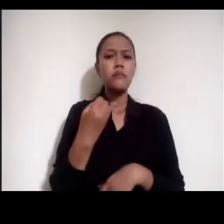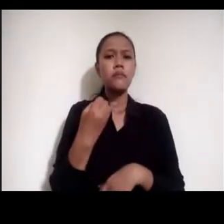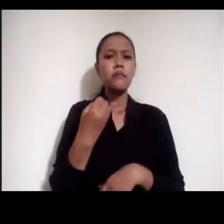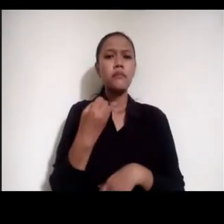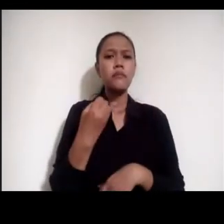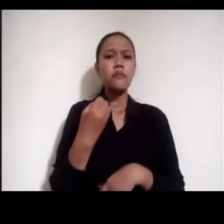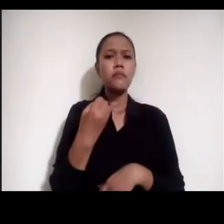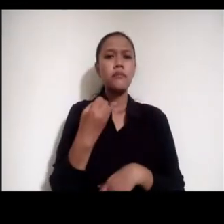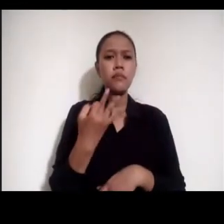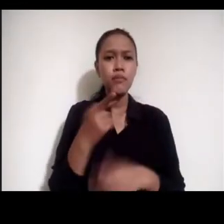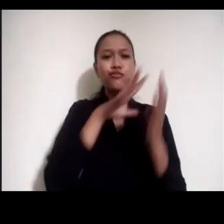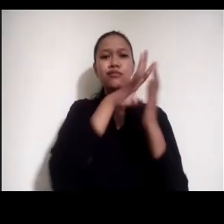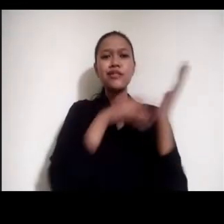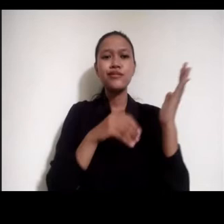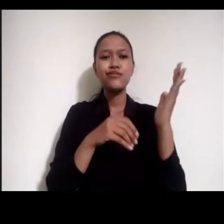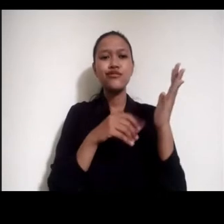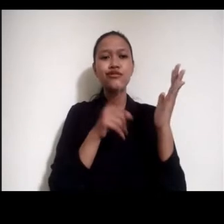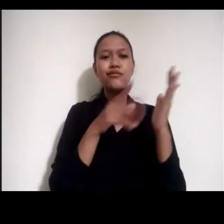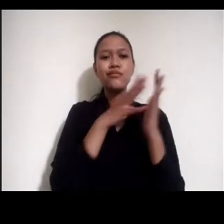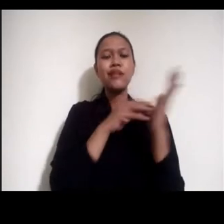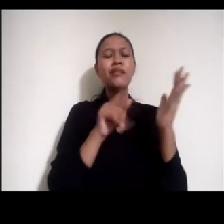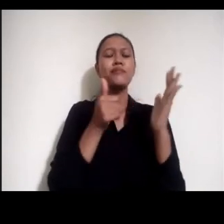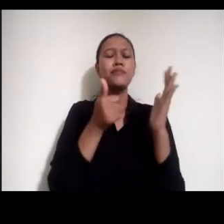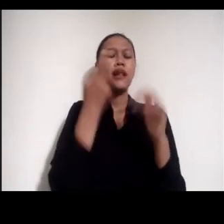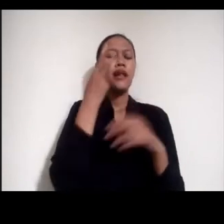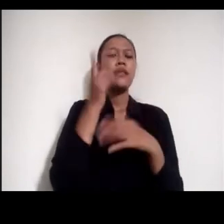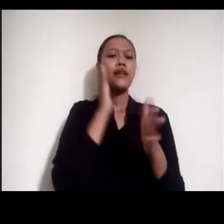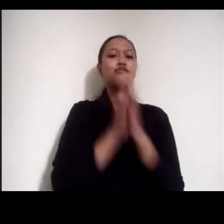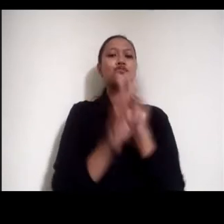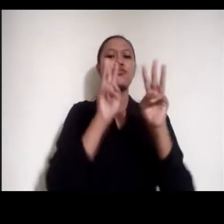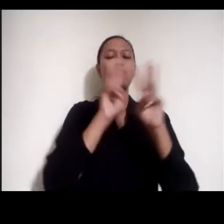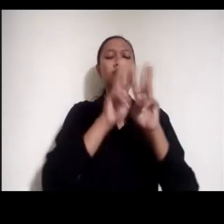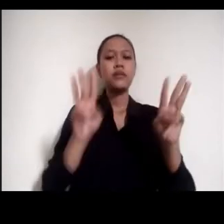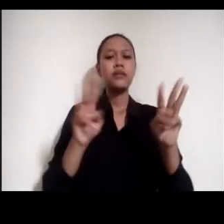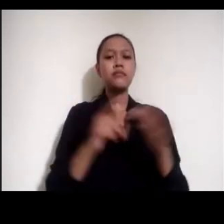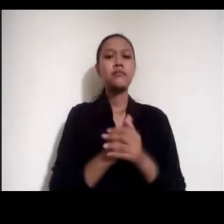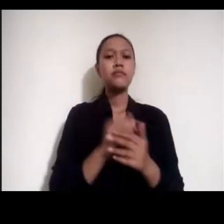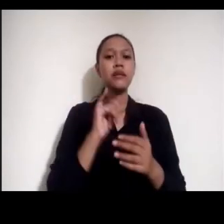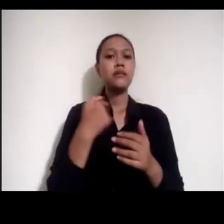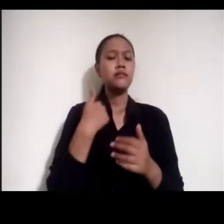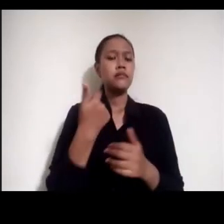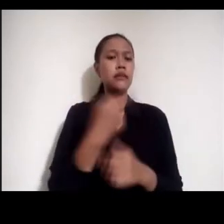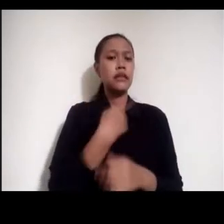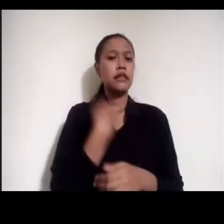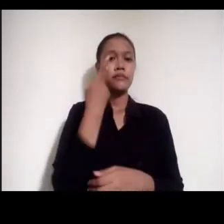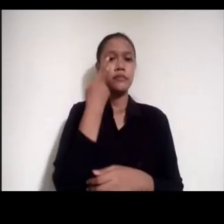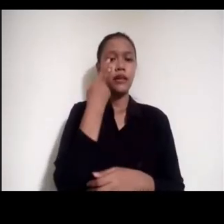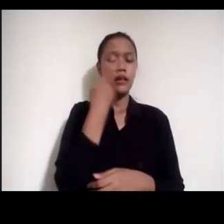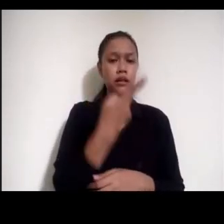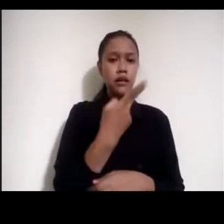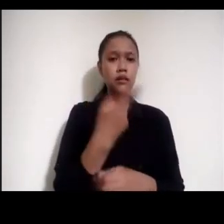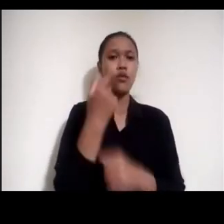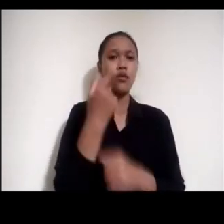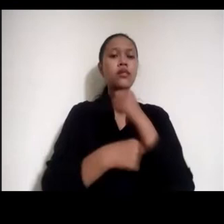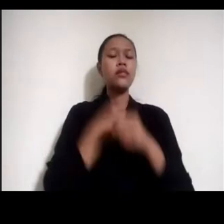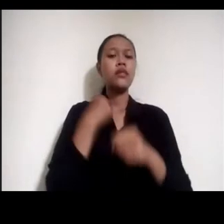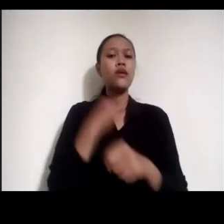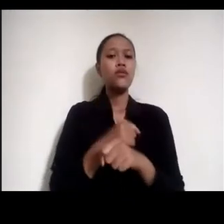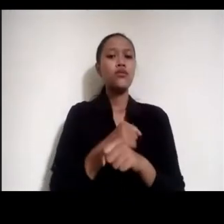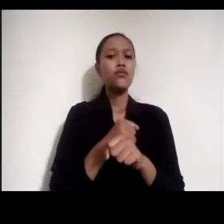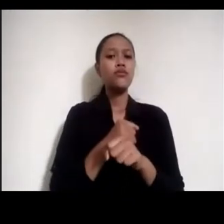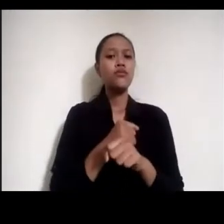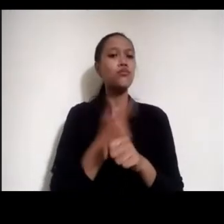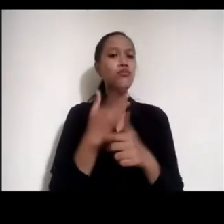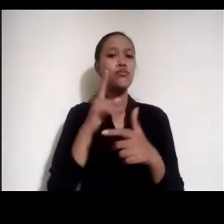Sudah capture-an Nanti kita bisa Lihat di website-nya Paling tidak Kita bisa melihat Misalnya Tahun Bulan Juni